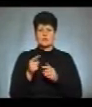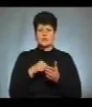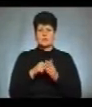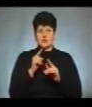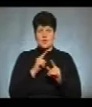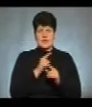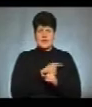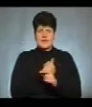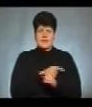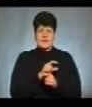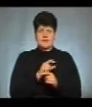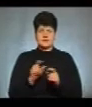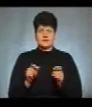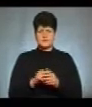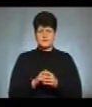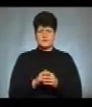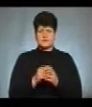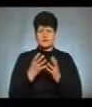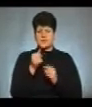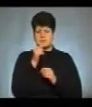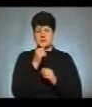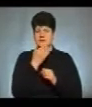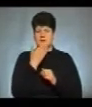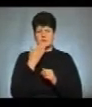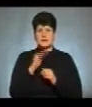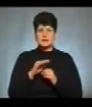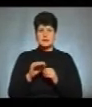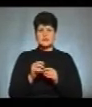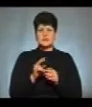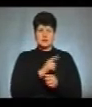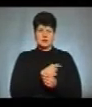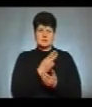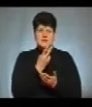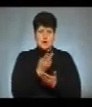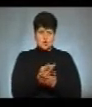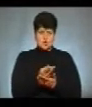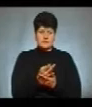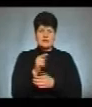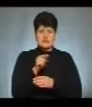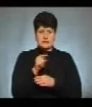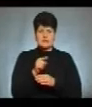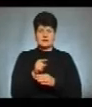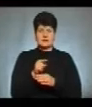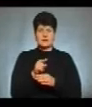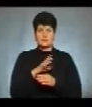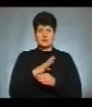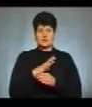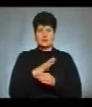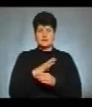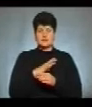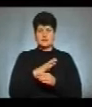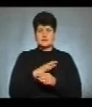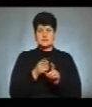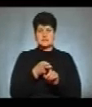лікарні. Їм ще місяця немає, діти госпіталізовані, для них послужило джерело зараження – це